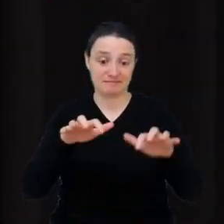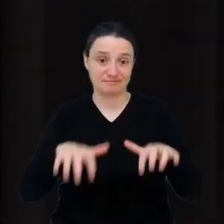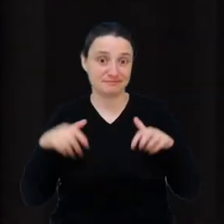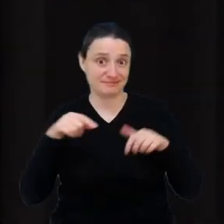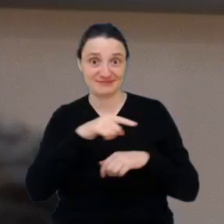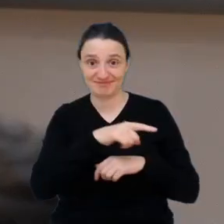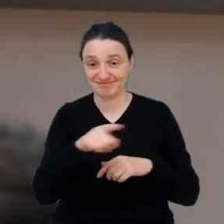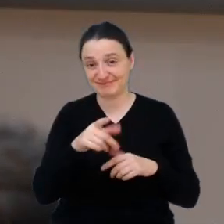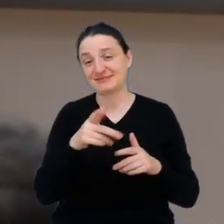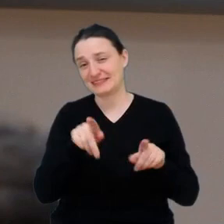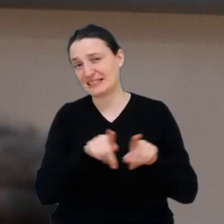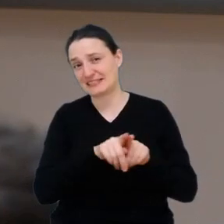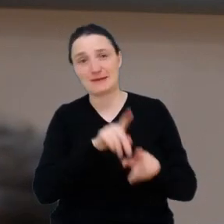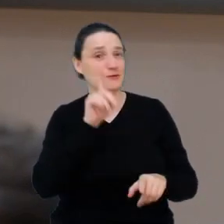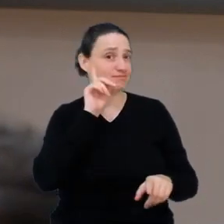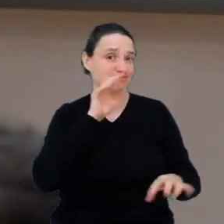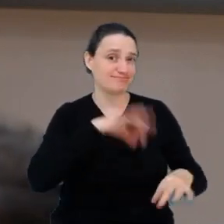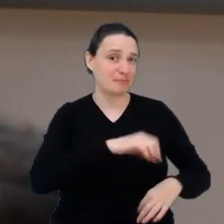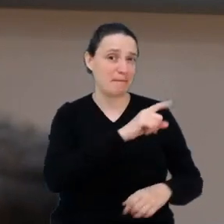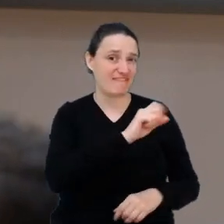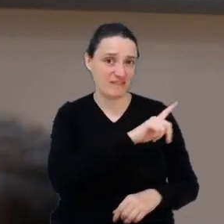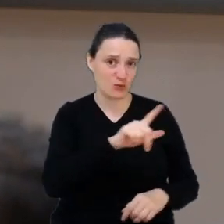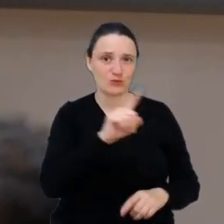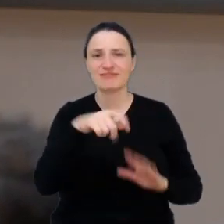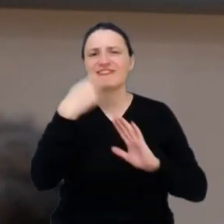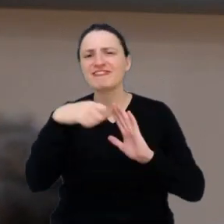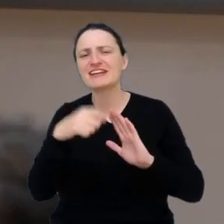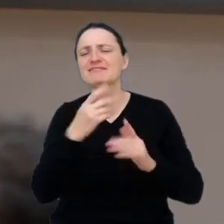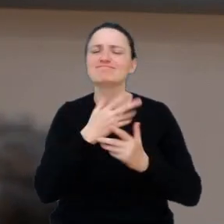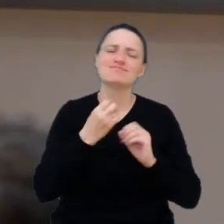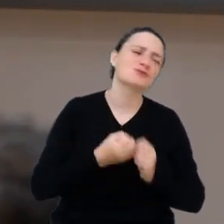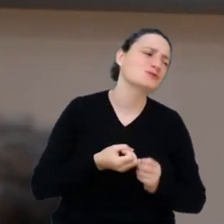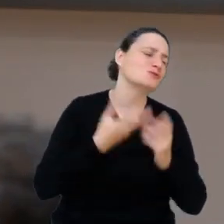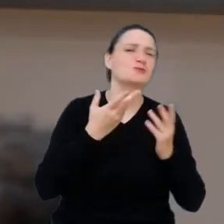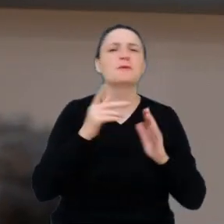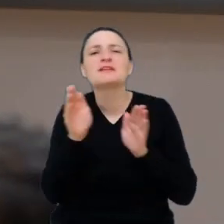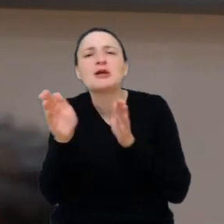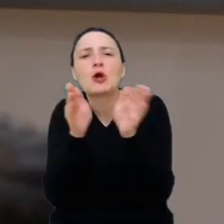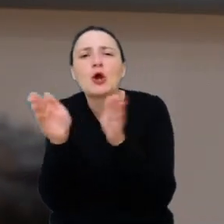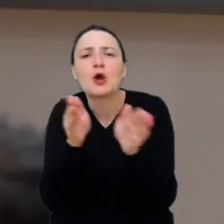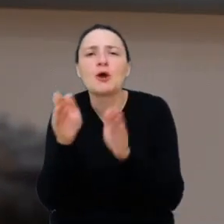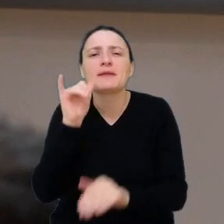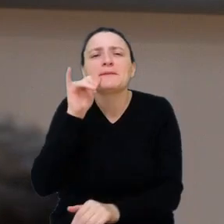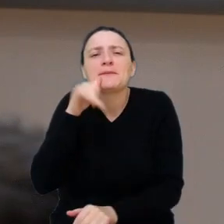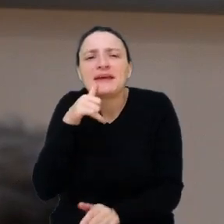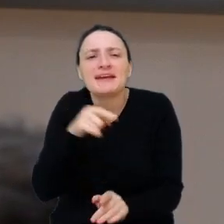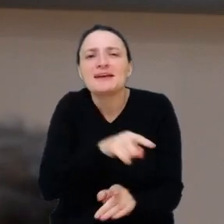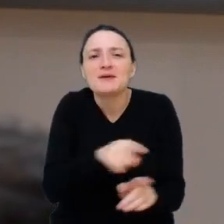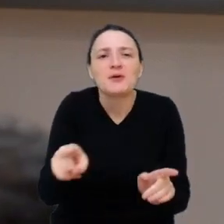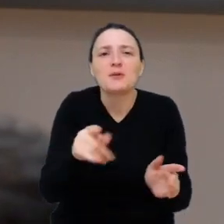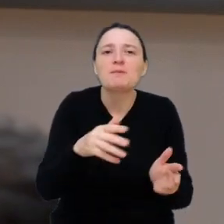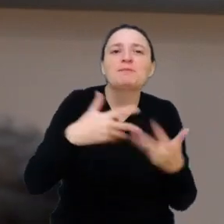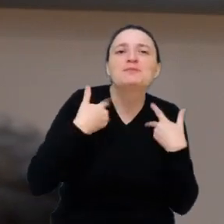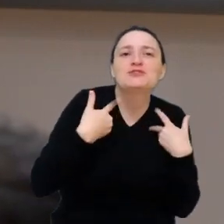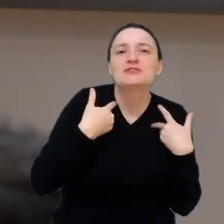z nas, tak jak Pan Paweł, oglądała film, cudowny film, bardzo sympatyczny film o bardzo sympatycznym małym robociku, który przeżywa sobie dziesiątki przygód i naprawdę